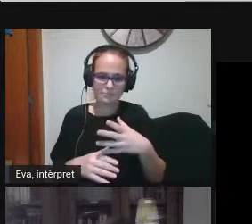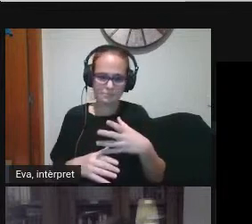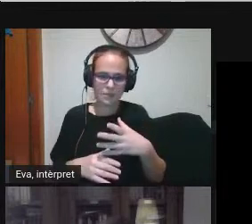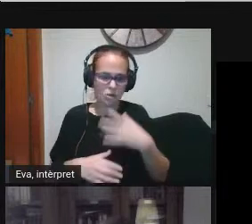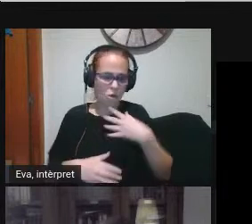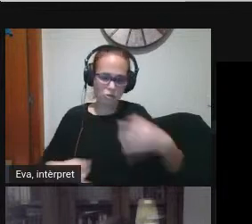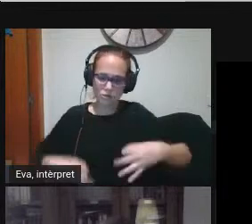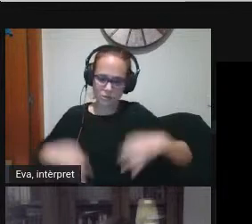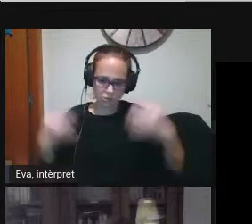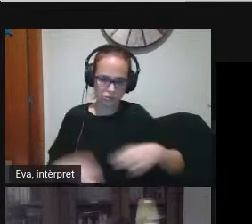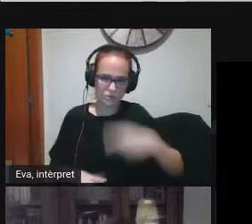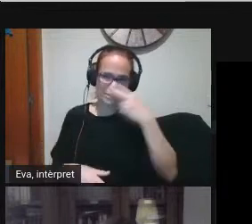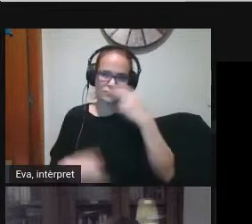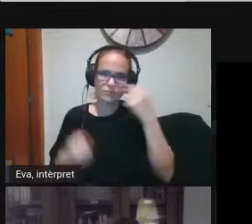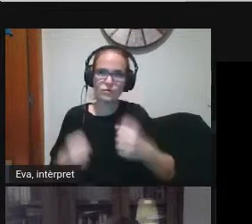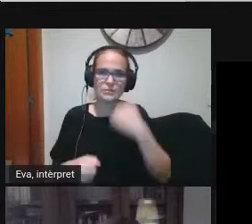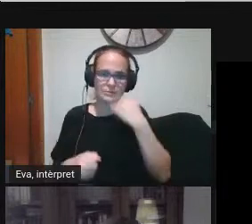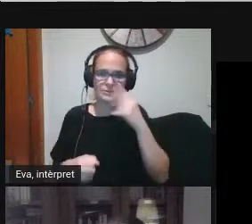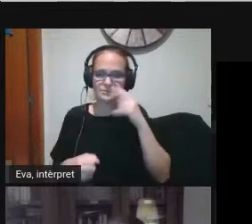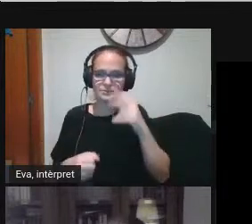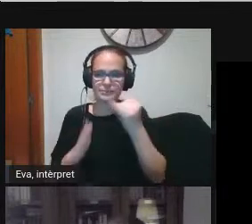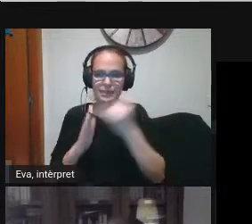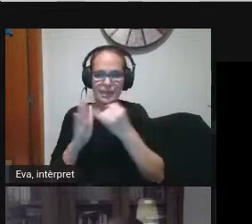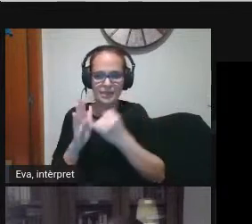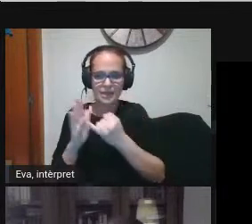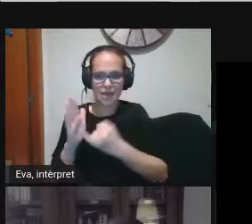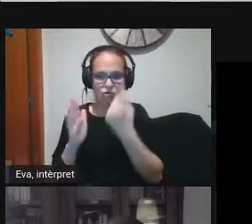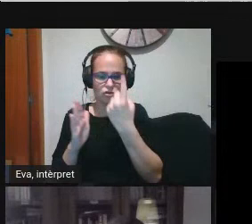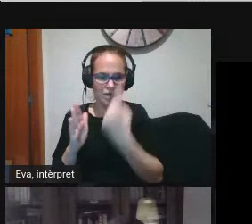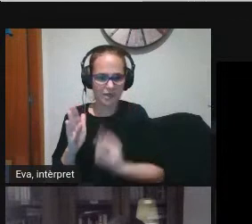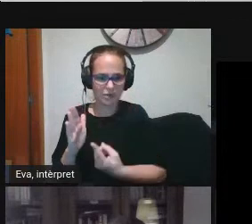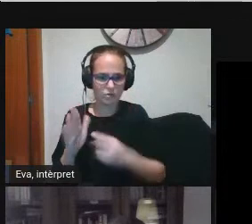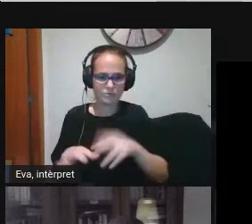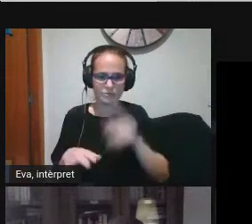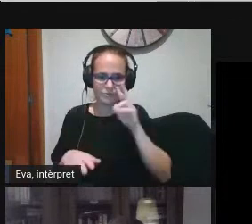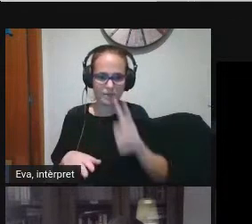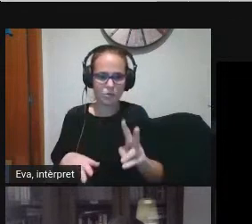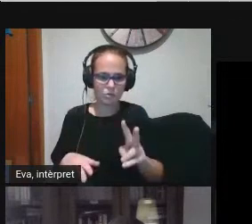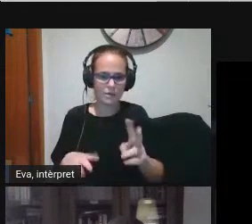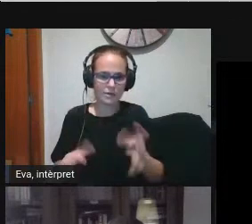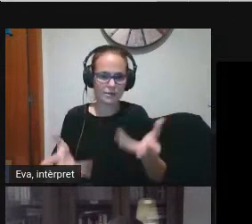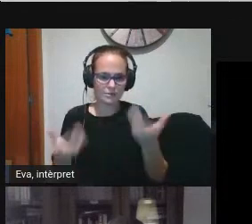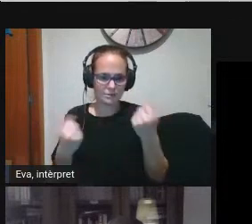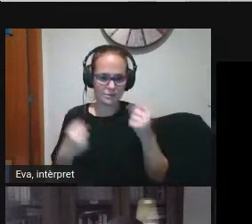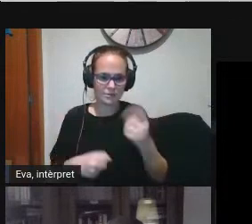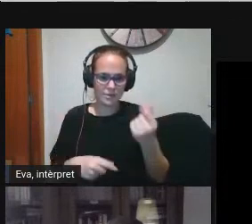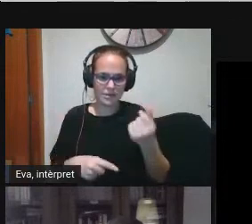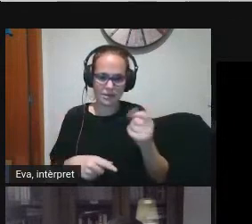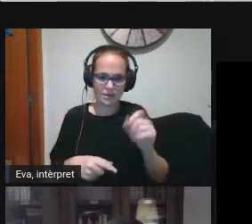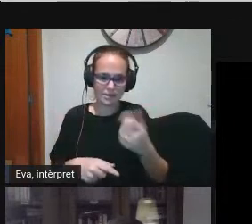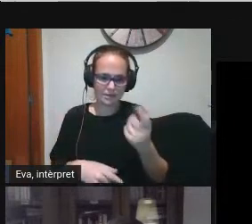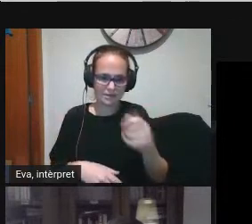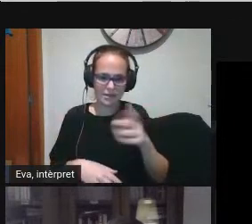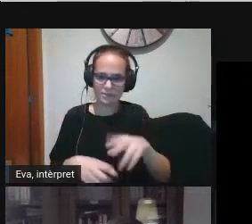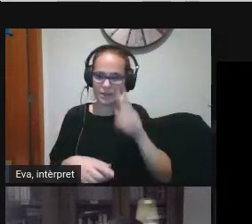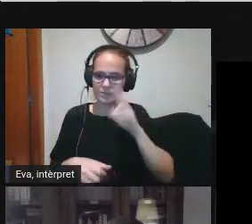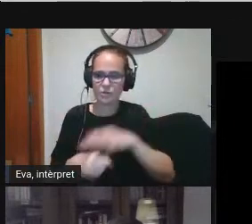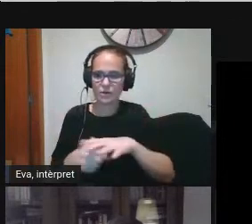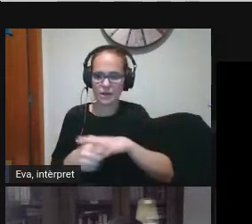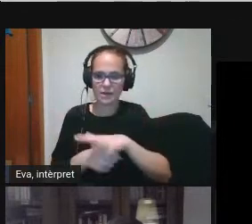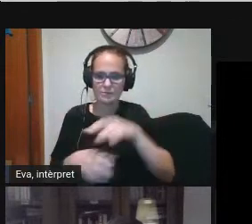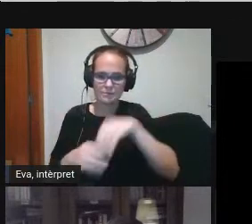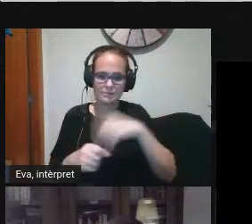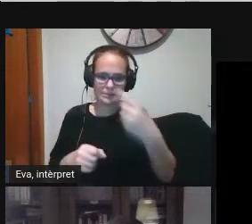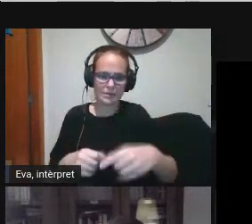veient cadascun dels indicadors de la competència digital per anar veient cadascuna de les dimensions que inclou aleshores